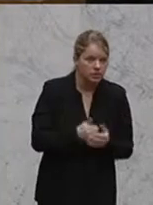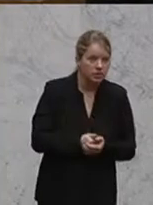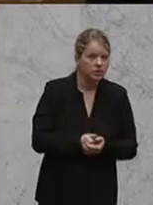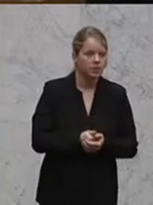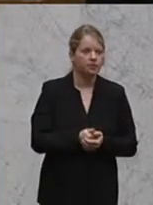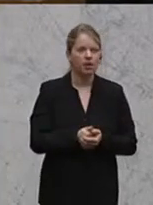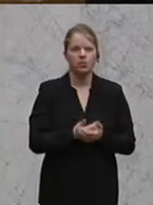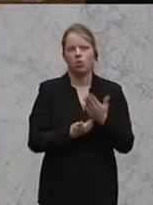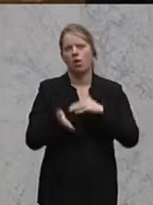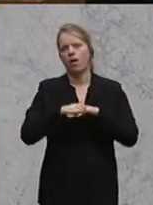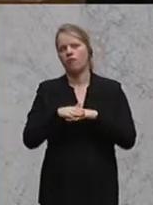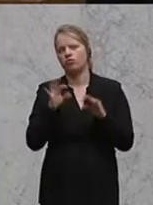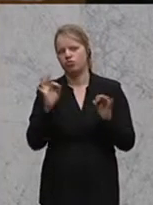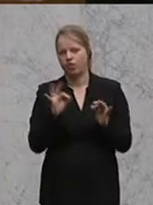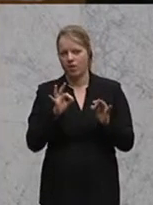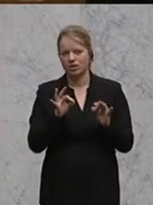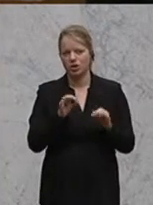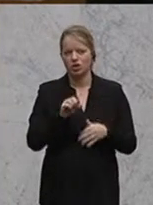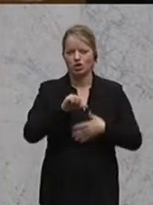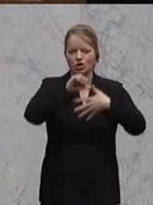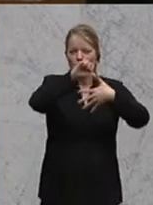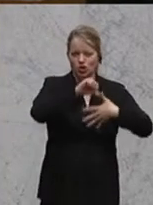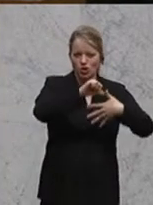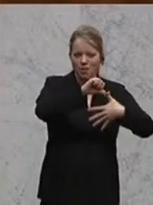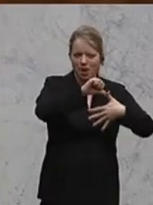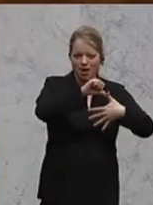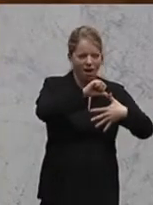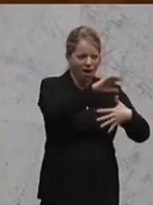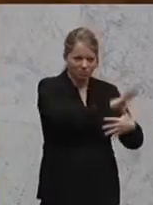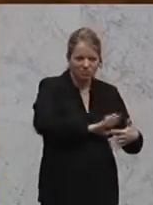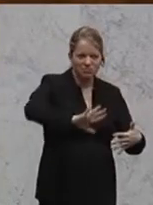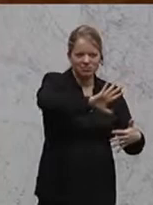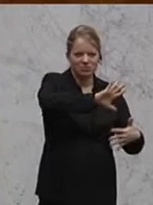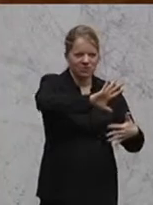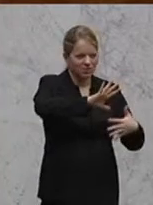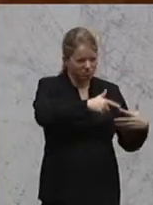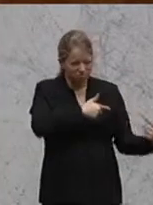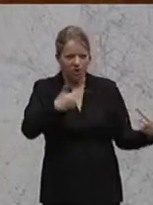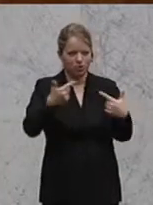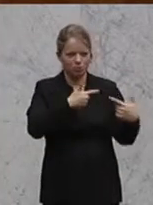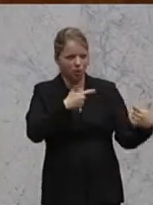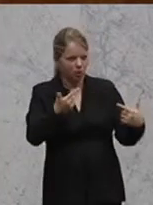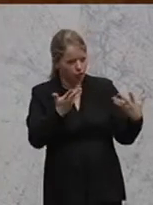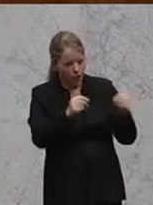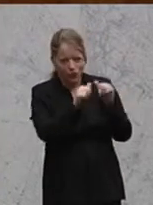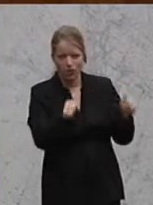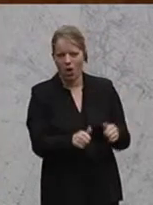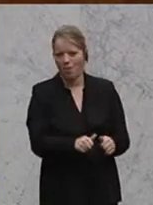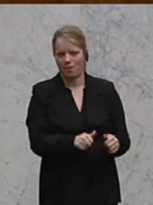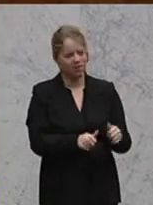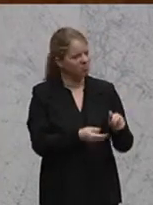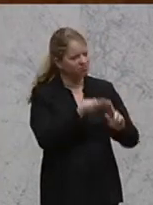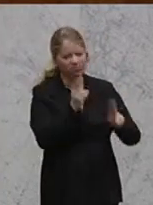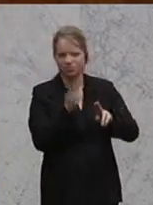Aber noch viel schlimmer, in halb Südamerika wird der Kontinent runiert durch diese Art und Weise. Die Leute haben dort nichts zu